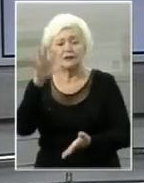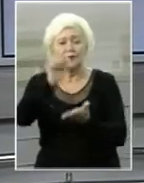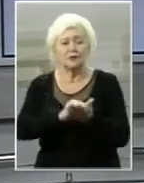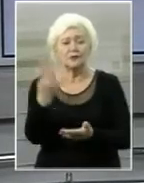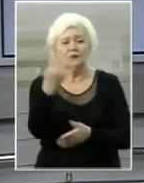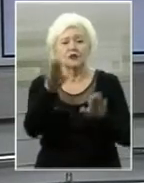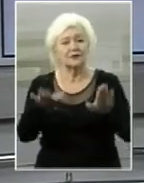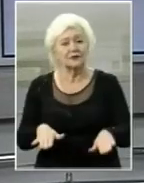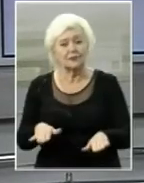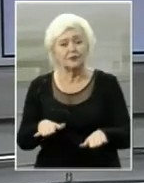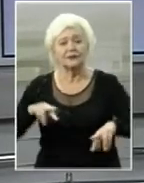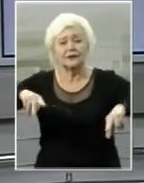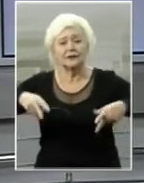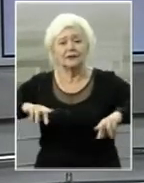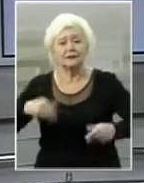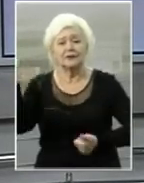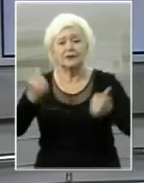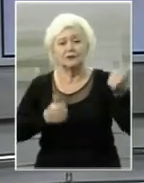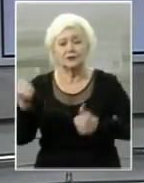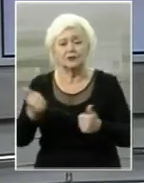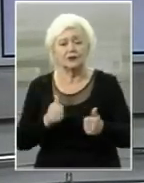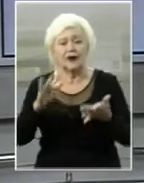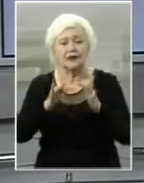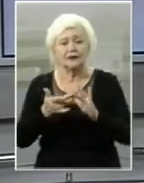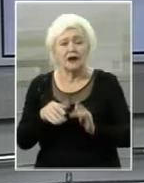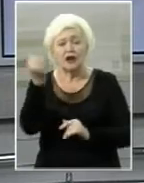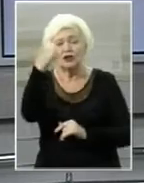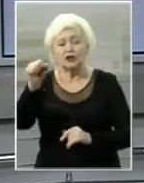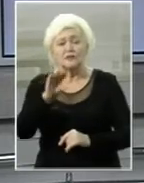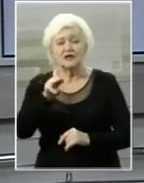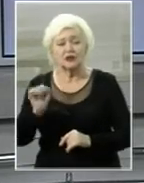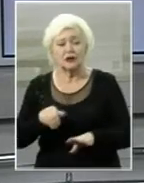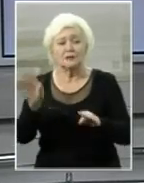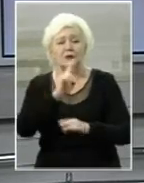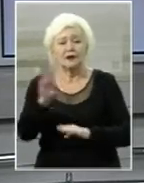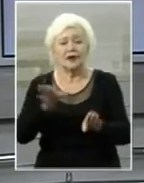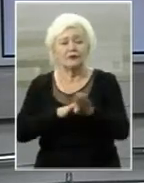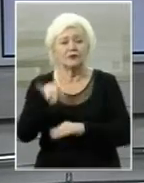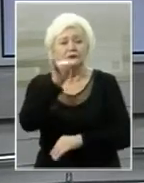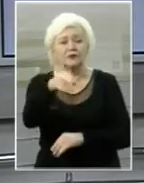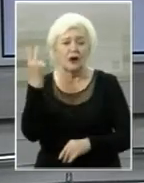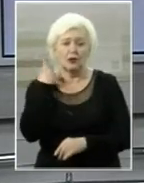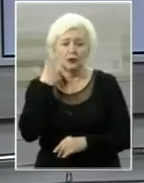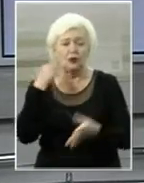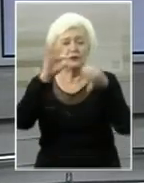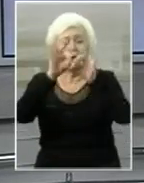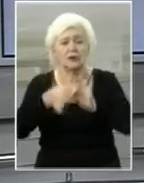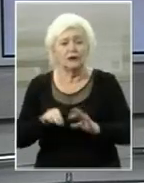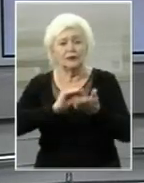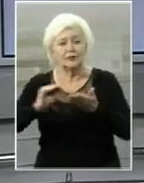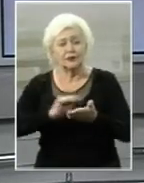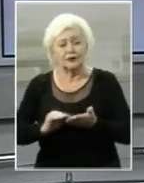четверте місце на танцювальному турнірі International Championships, який відбувся у Лондоні. Подроби цієї